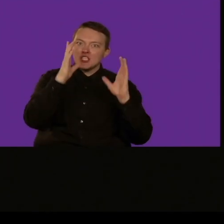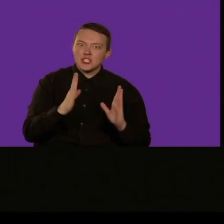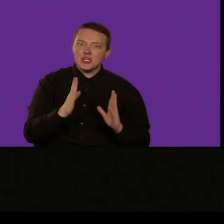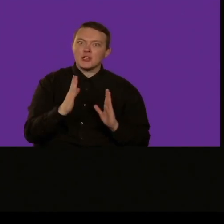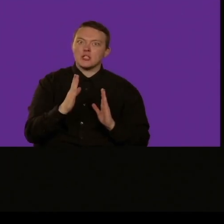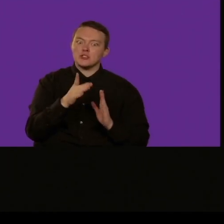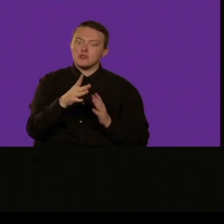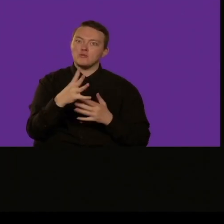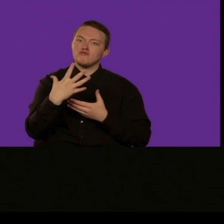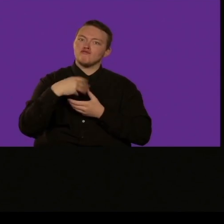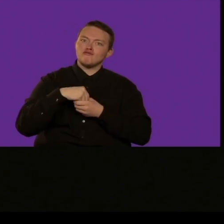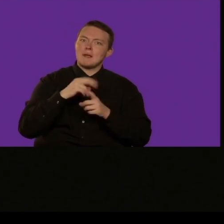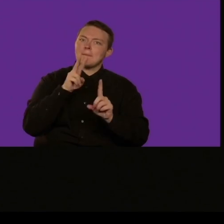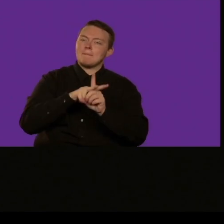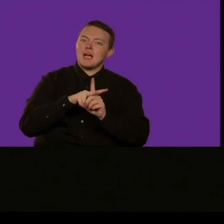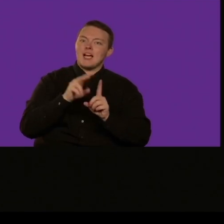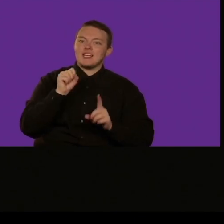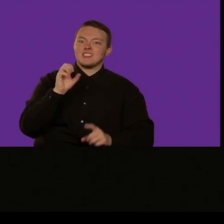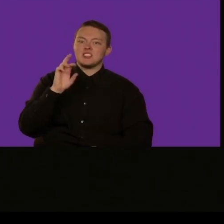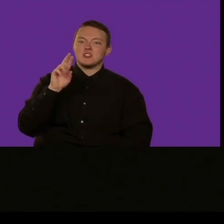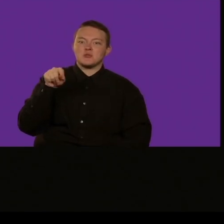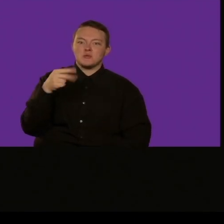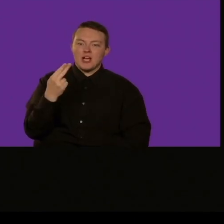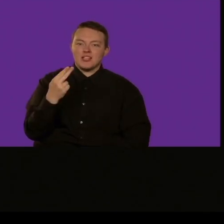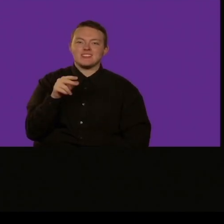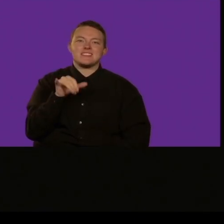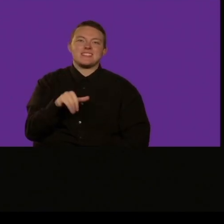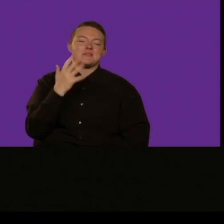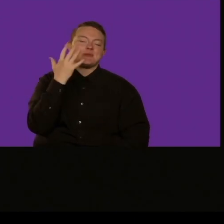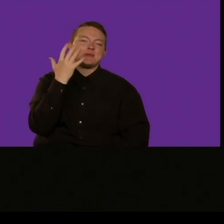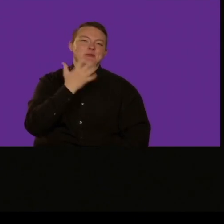condividere una storia su un meraviglioso educatore